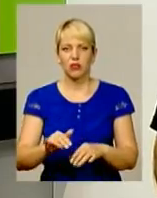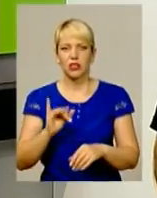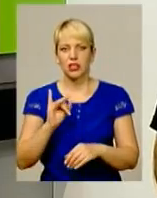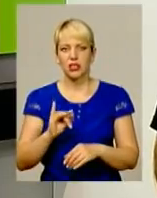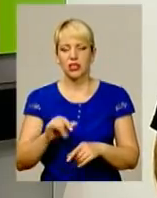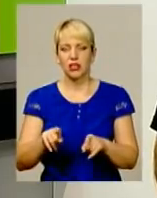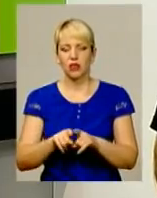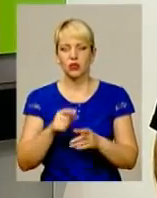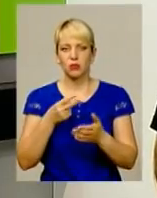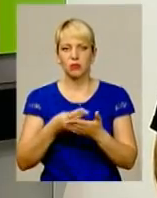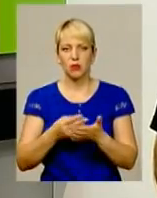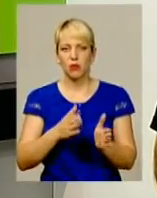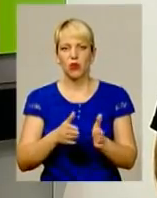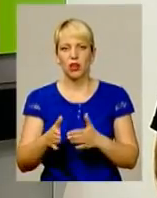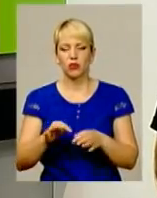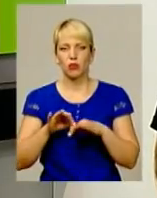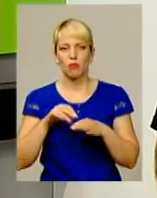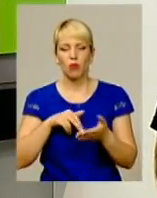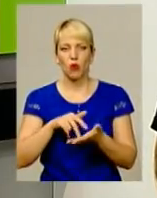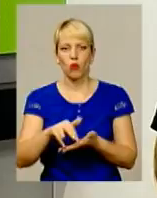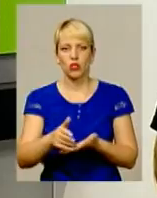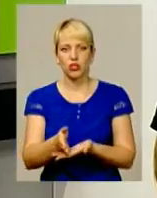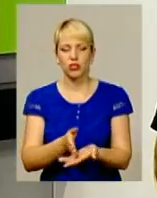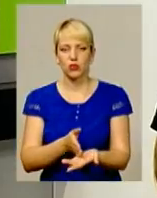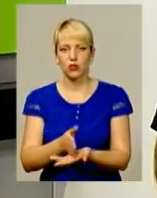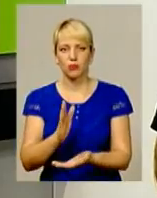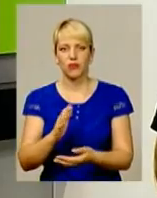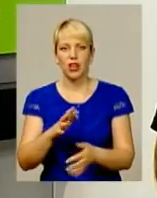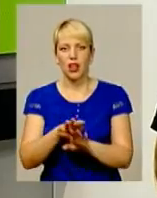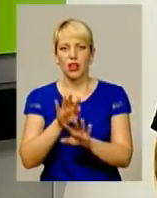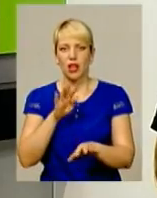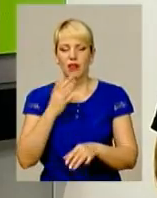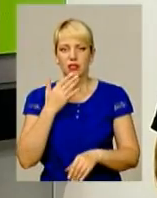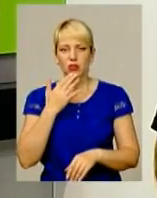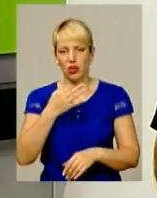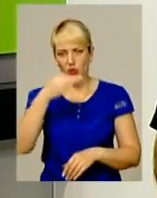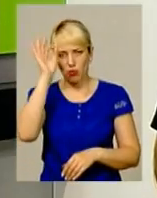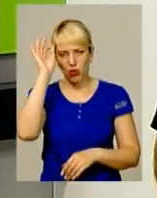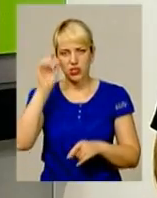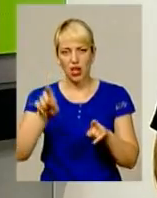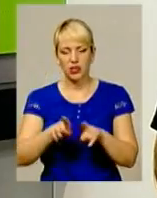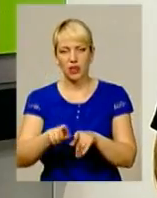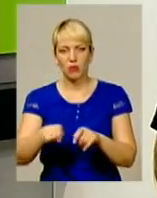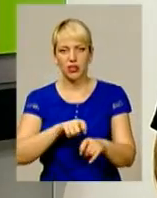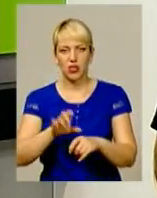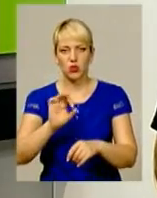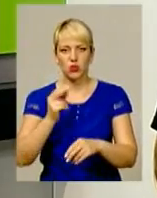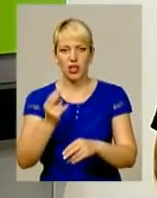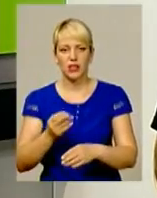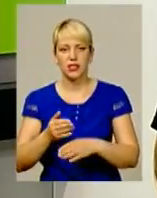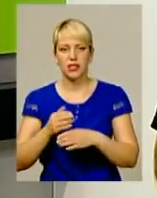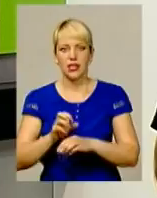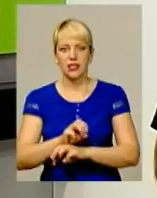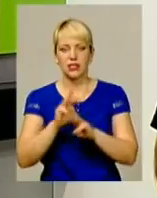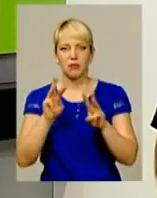передбачено порядок проходження служби в лавах Національної поліції, також матеріально і соціальне забезпечення.